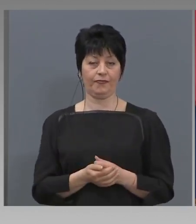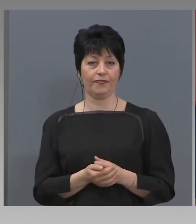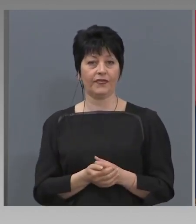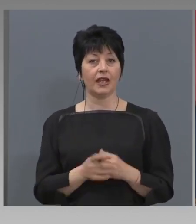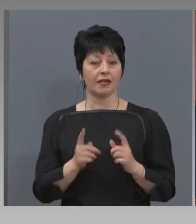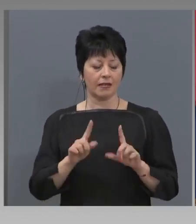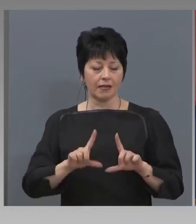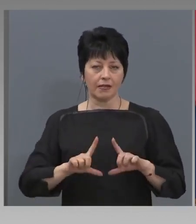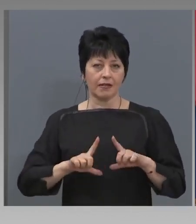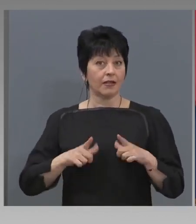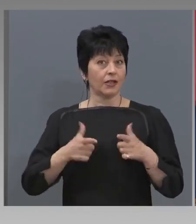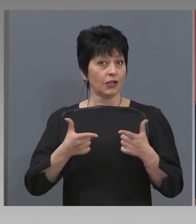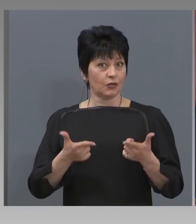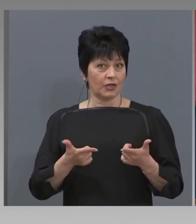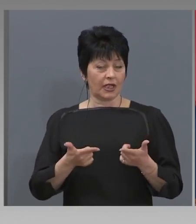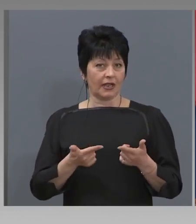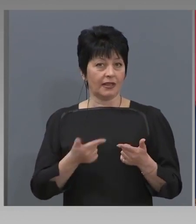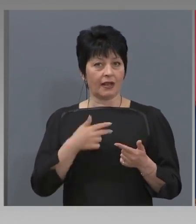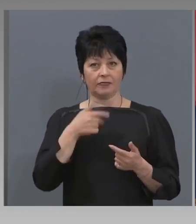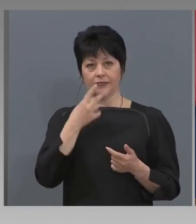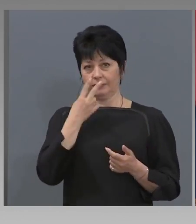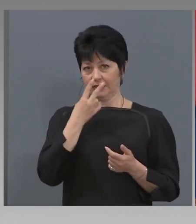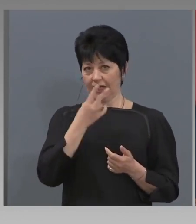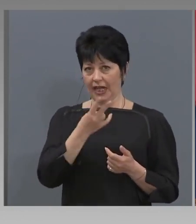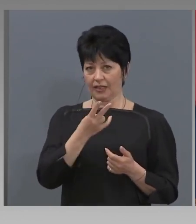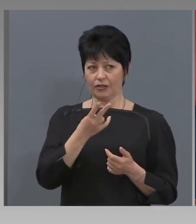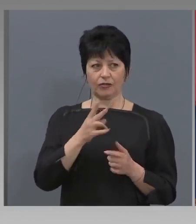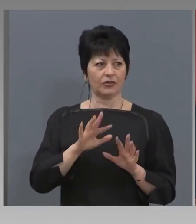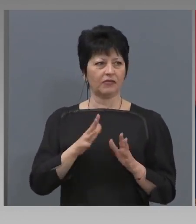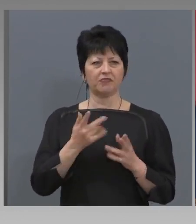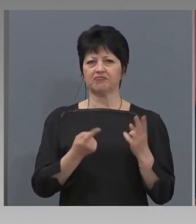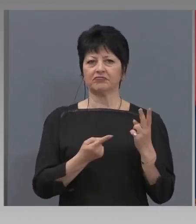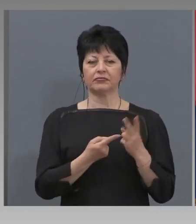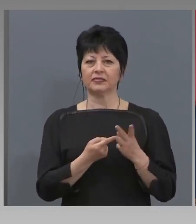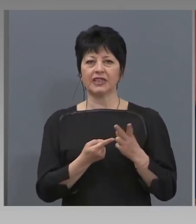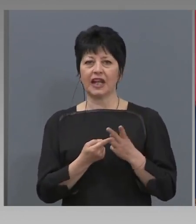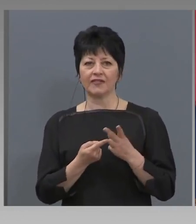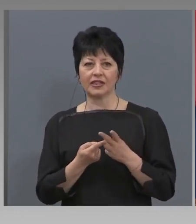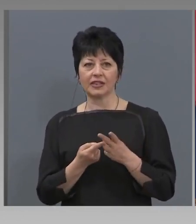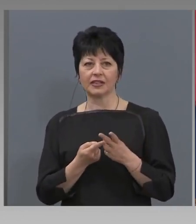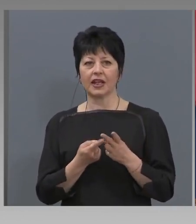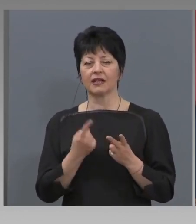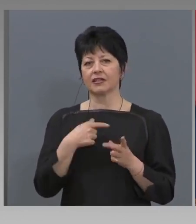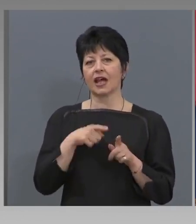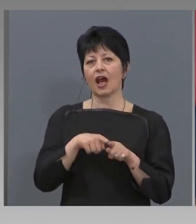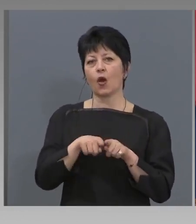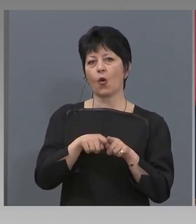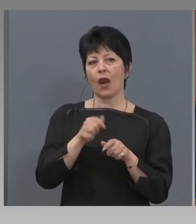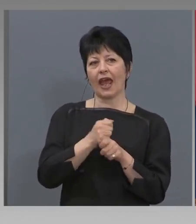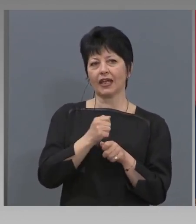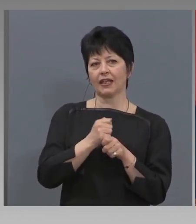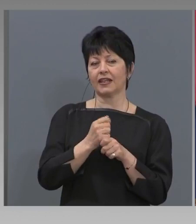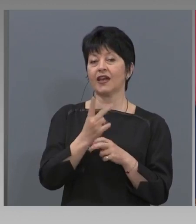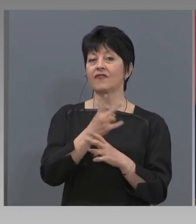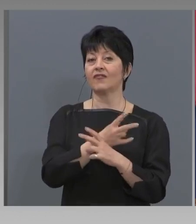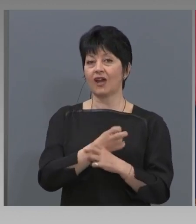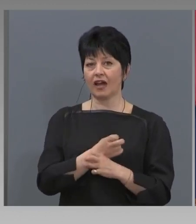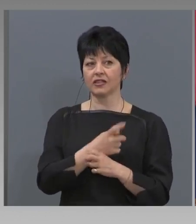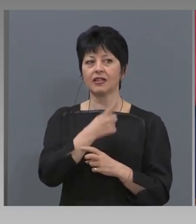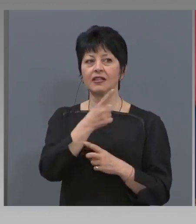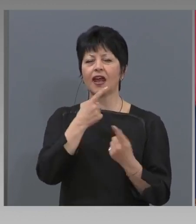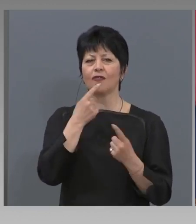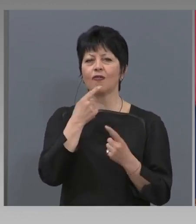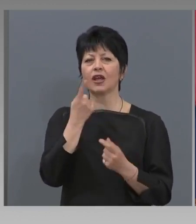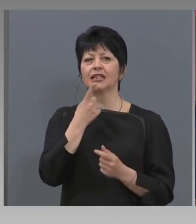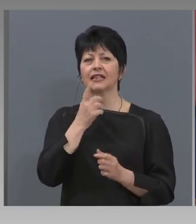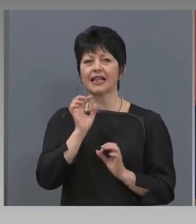И сутринта гледах по някакъв от вашите телевизии за колегите в Австрия. Те само в бъдеще време говорят.